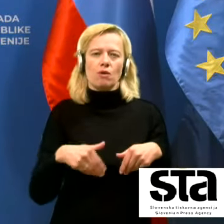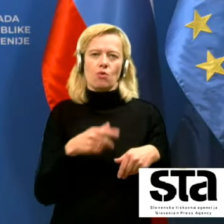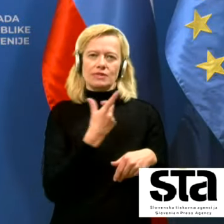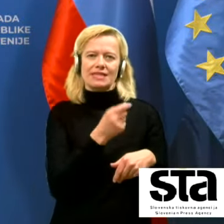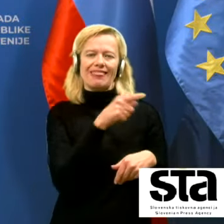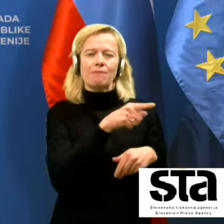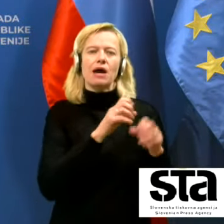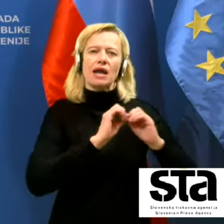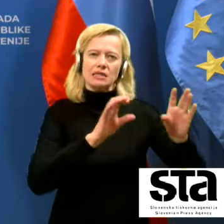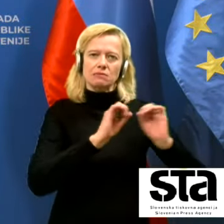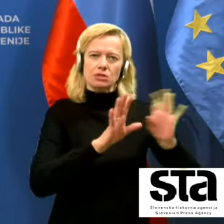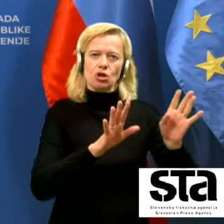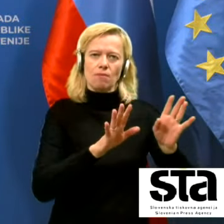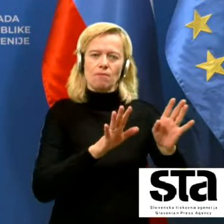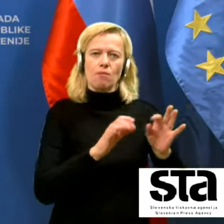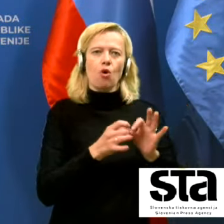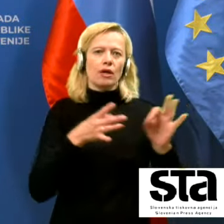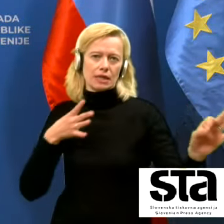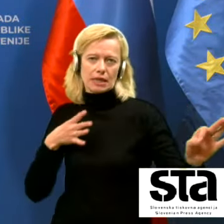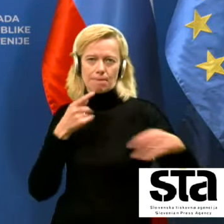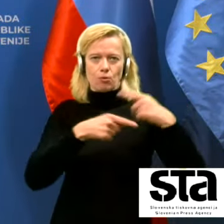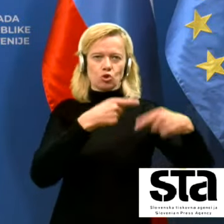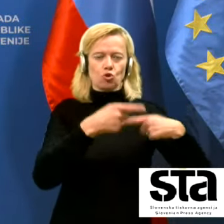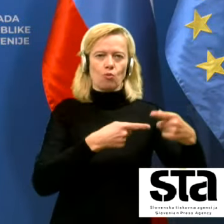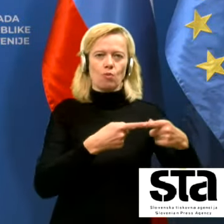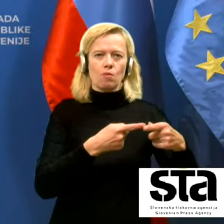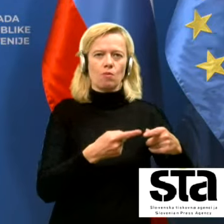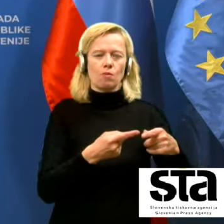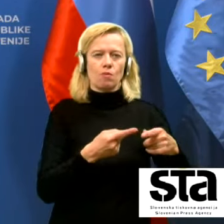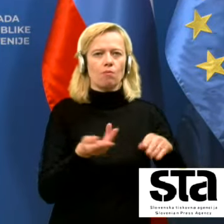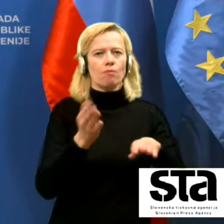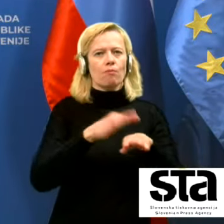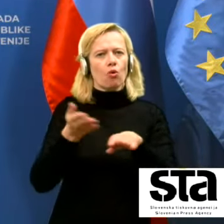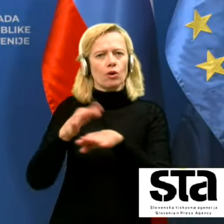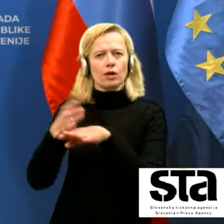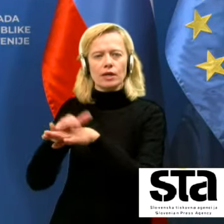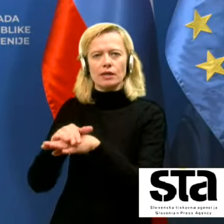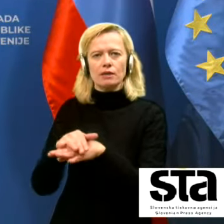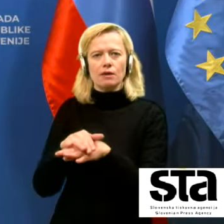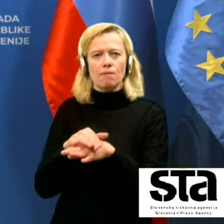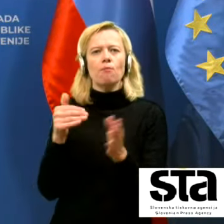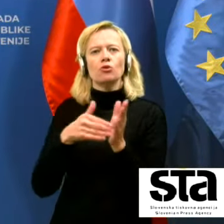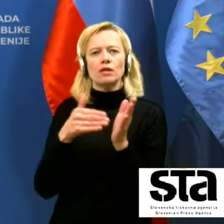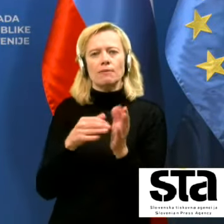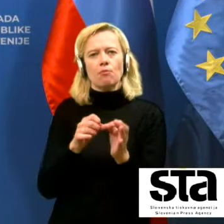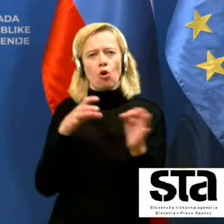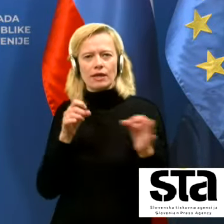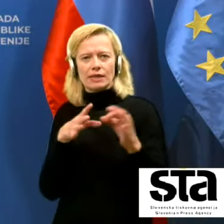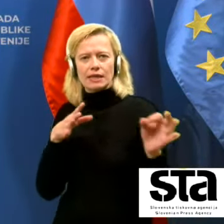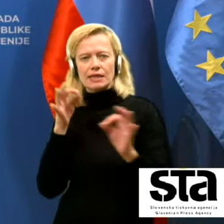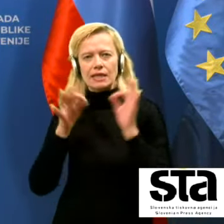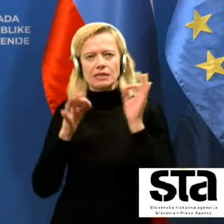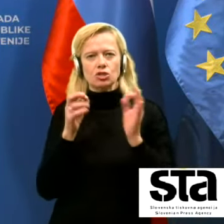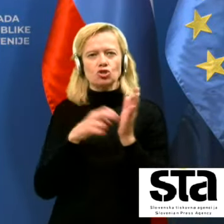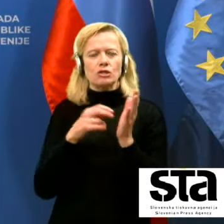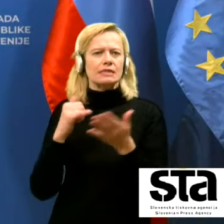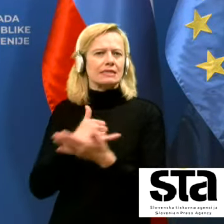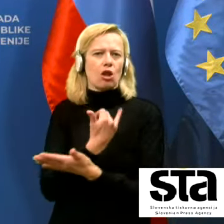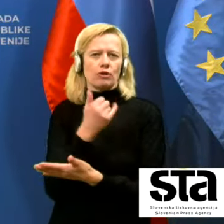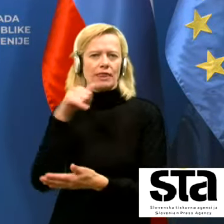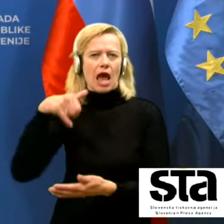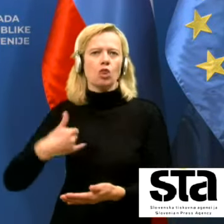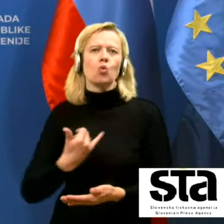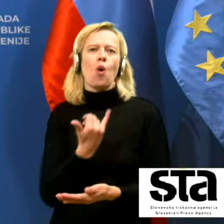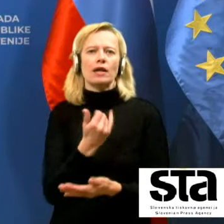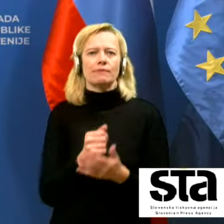razpisom po hitrem postopku pokriti potrebe po hitrih testih še za praktično celoten januar. Zato je